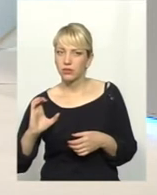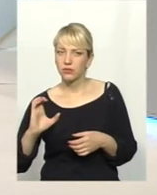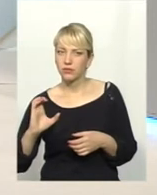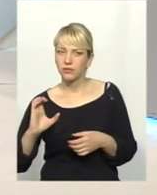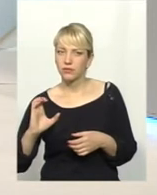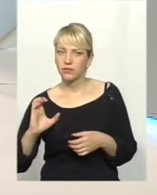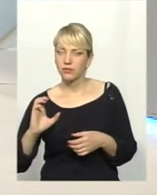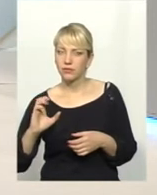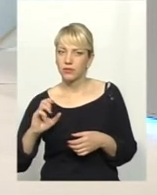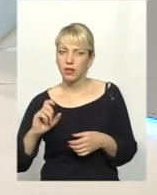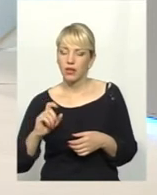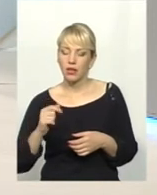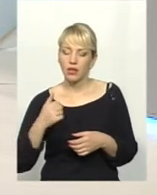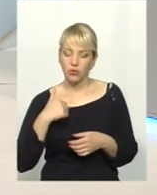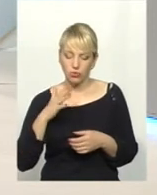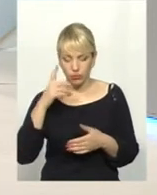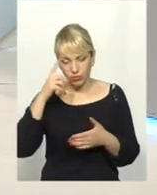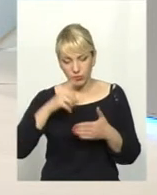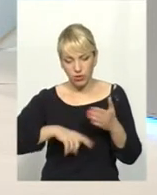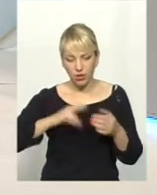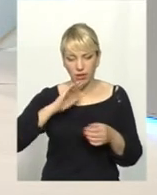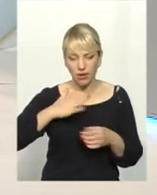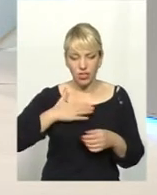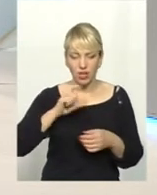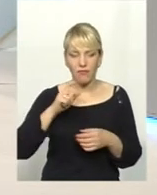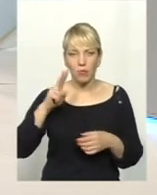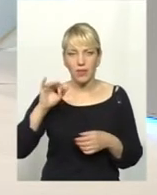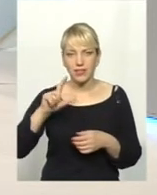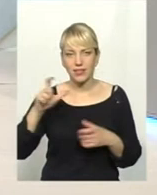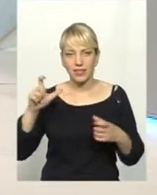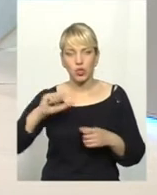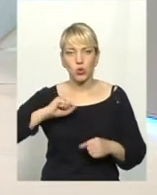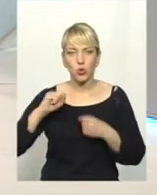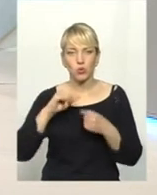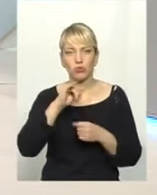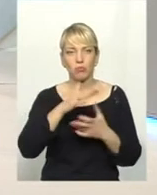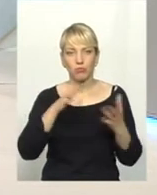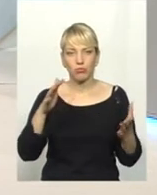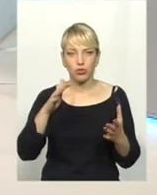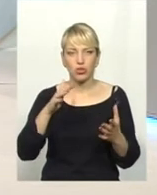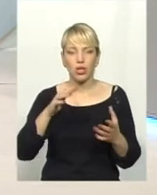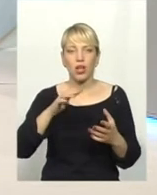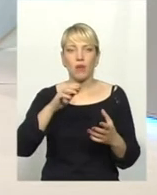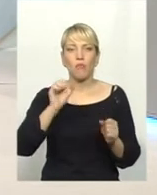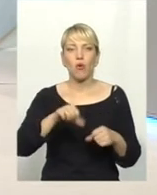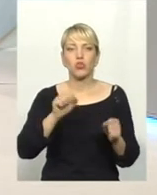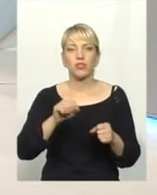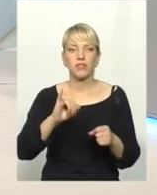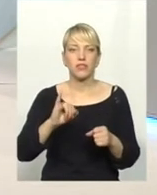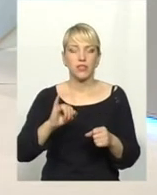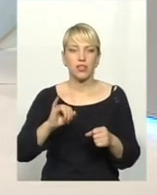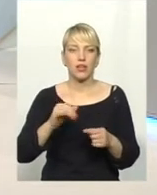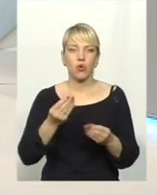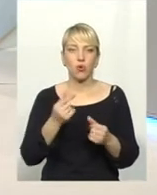Ну, тут ми будемо покладатись наші європейських друзів, в них трошки більше можливостей і коштів. Вони щось придумують, нам також